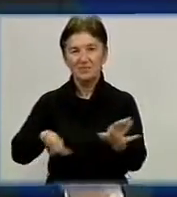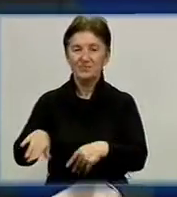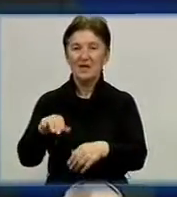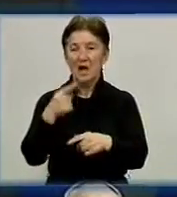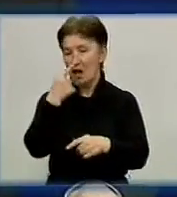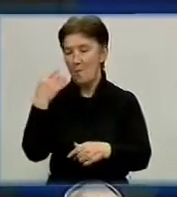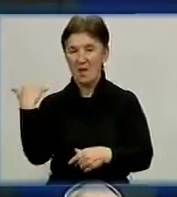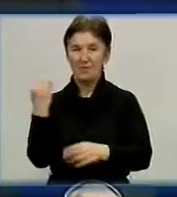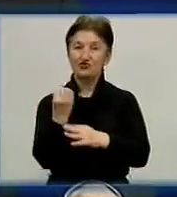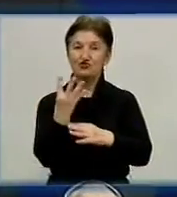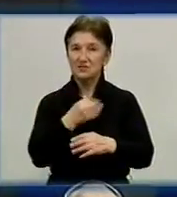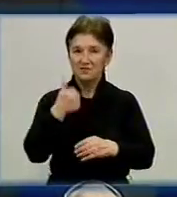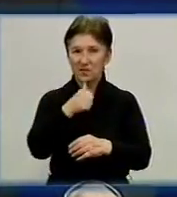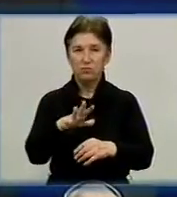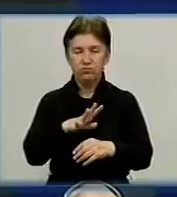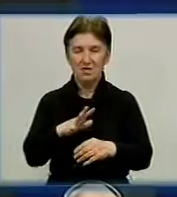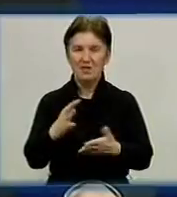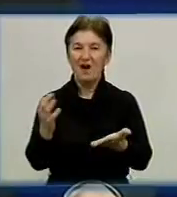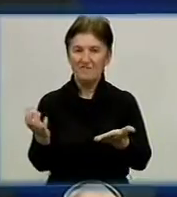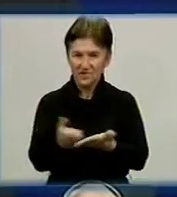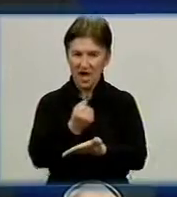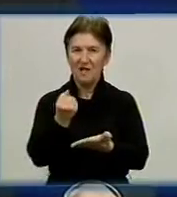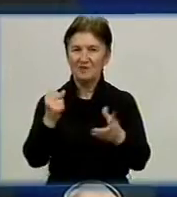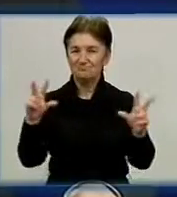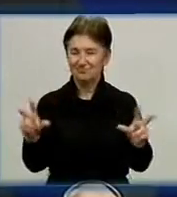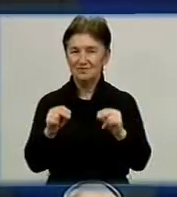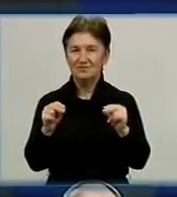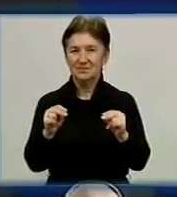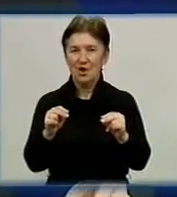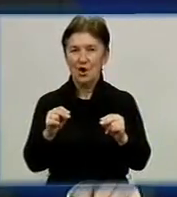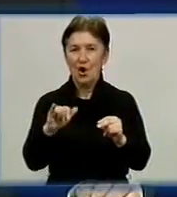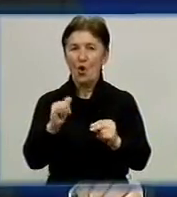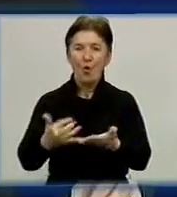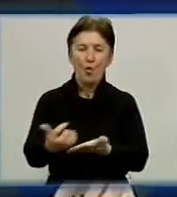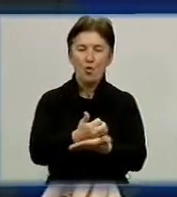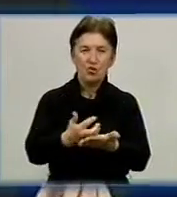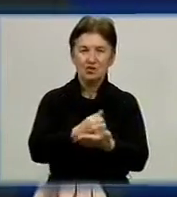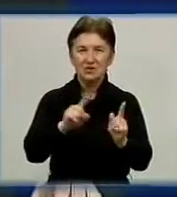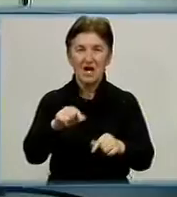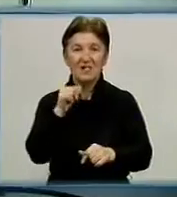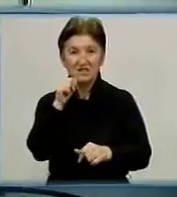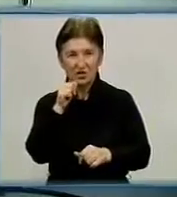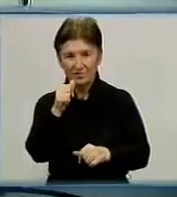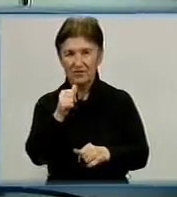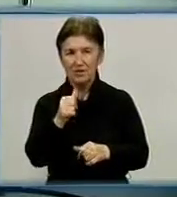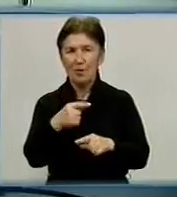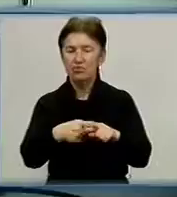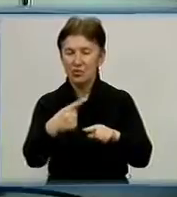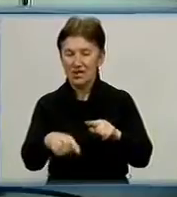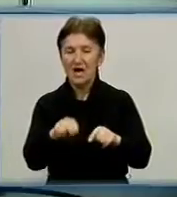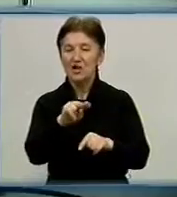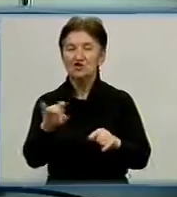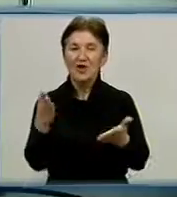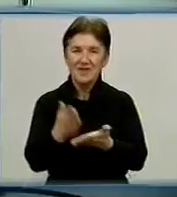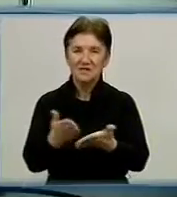попередній рік був дуже вдалим, врожайним для кіровоградщини саме на цукрові буряки та зернові. Чи є якісь